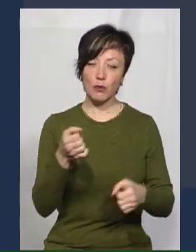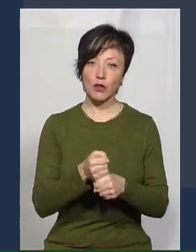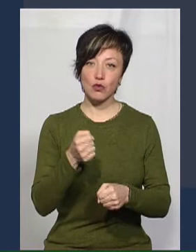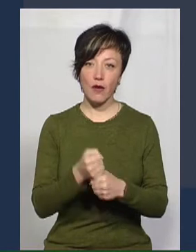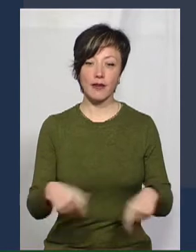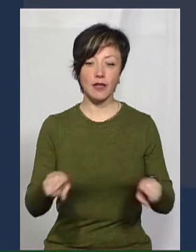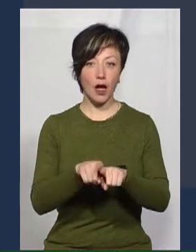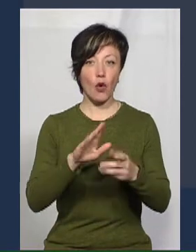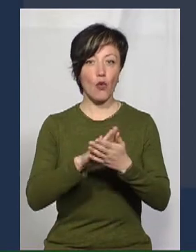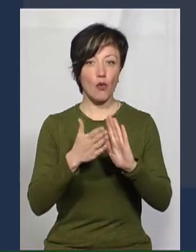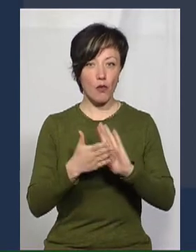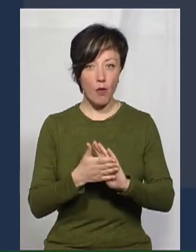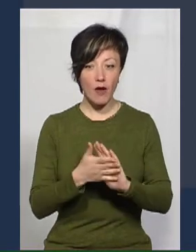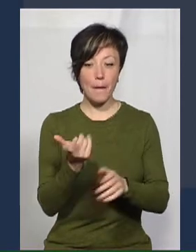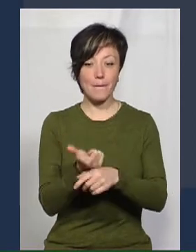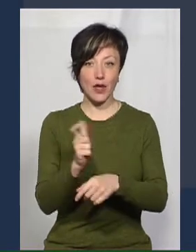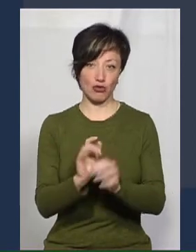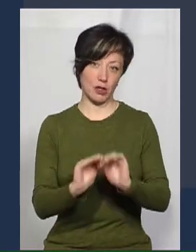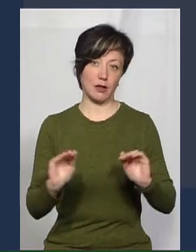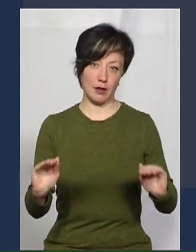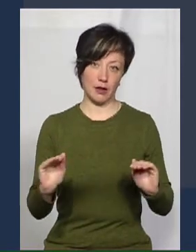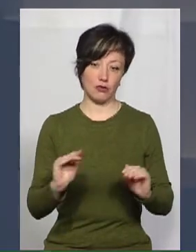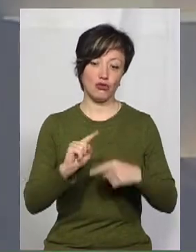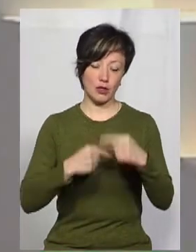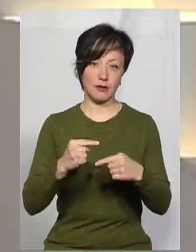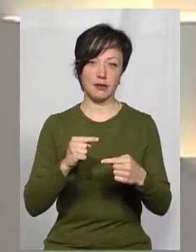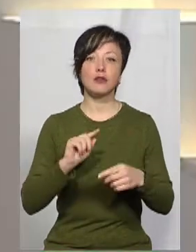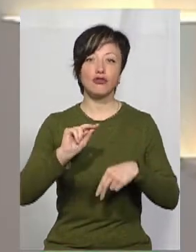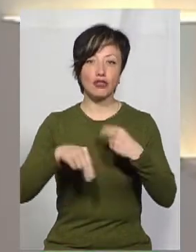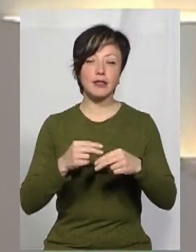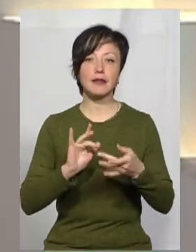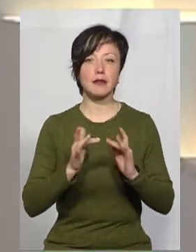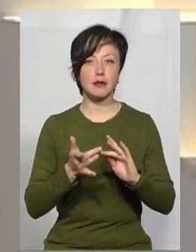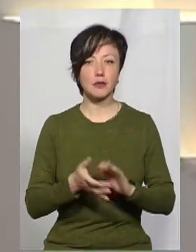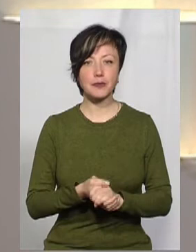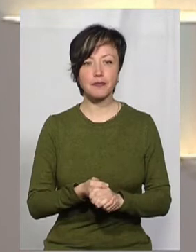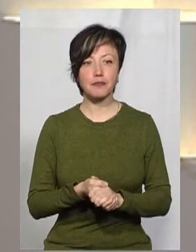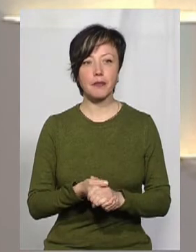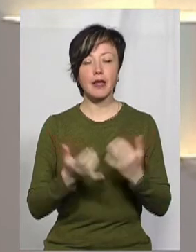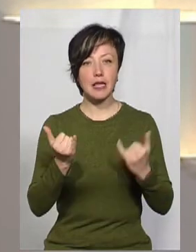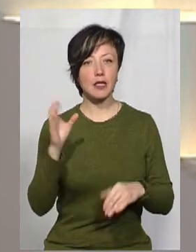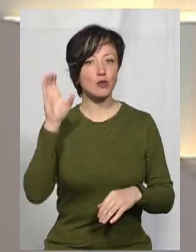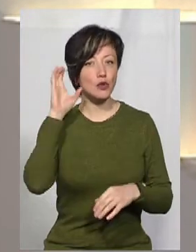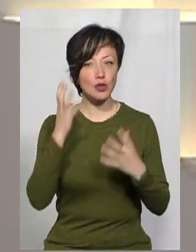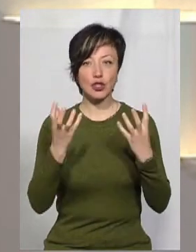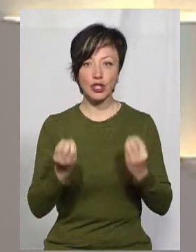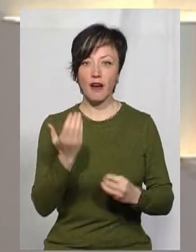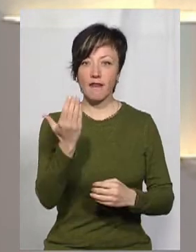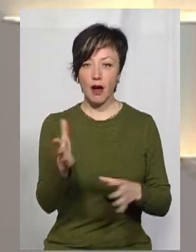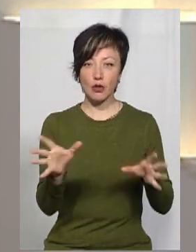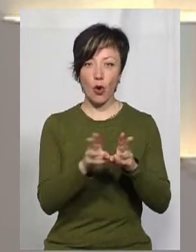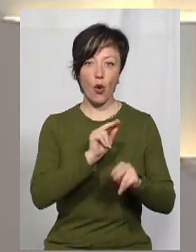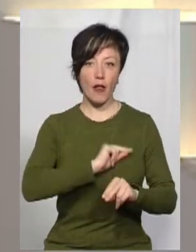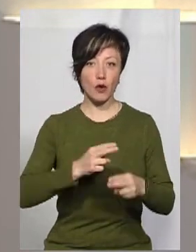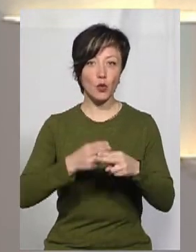працювати в таких умовах, як переважна частина дітей. Зрозуміло. Пані Ельміро, ми зараз послухаємо ще вашого